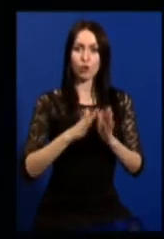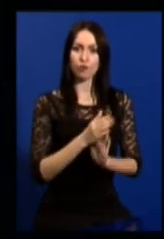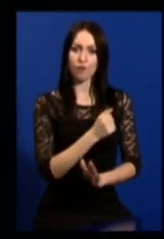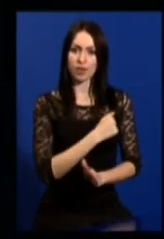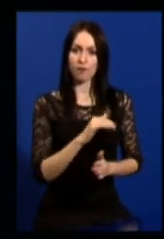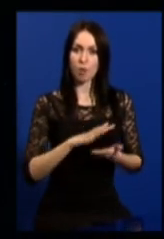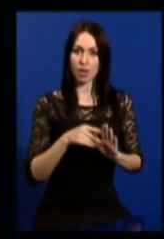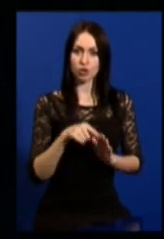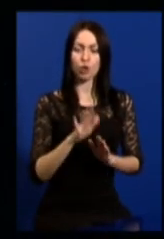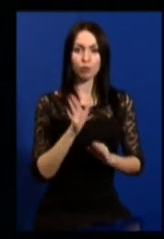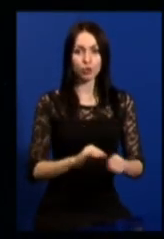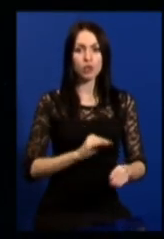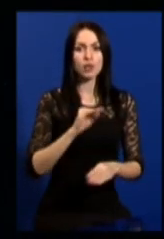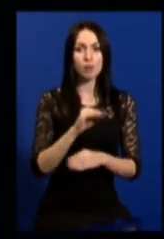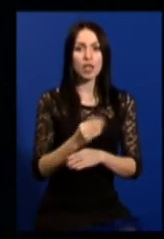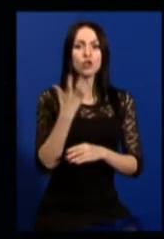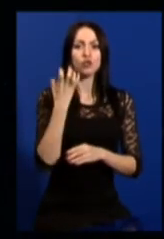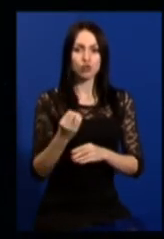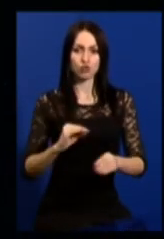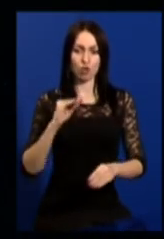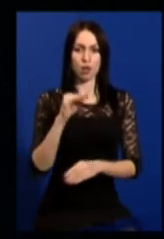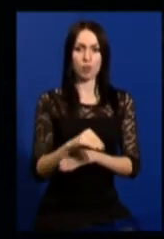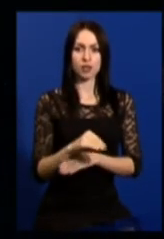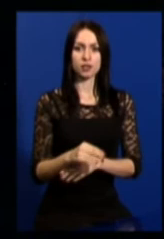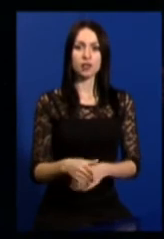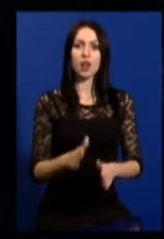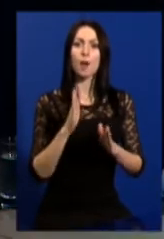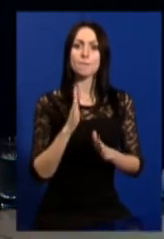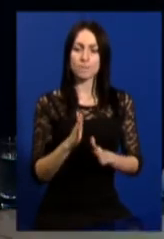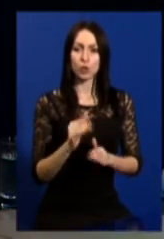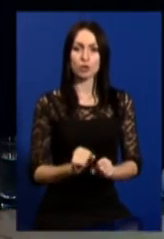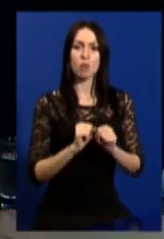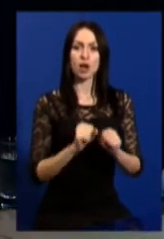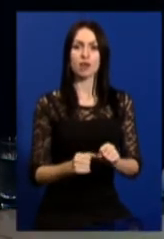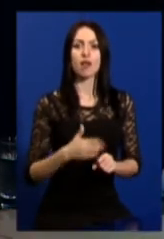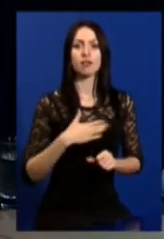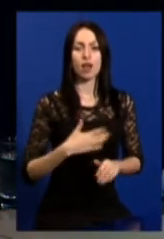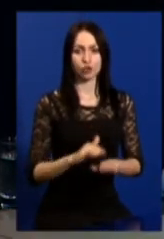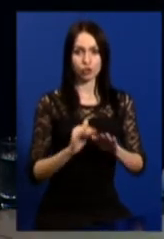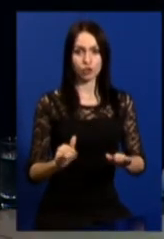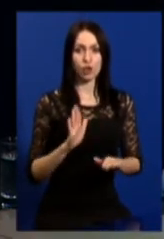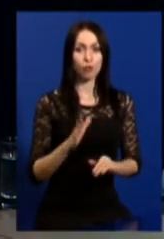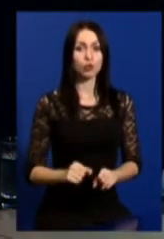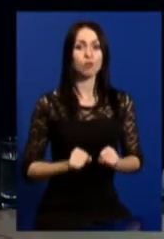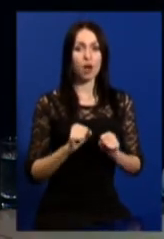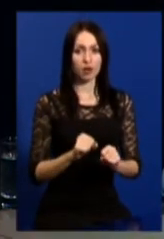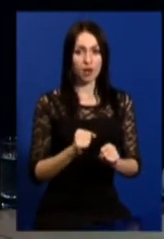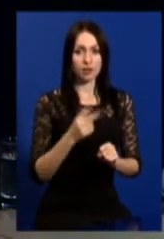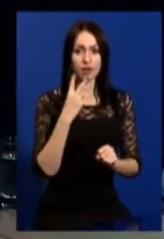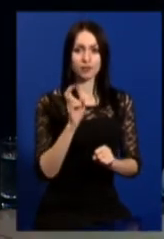стану. Чи буде до додаткових заходів і ще додаткові? Будемо охороняти наших дітей, будемо охороняти